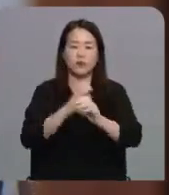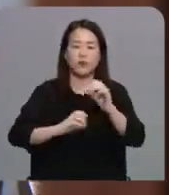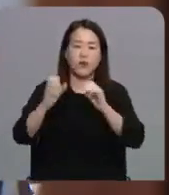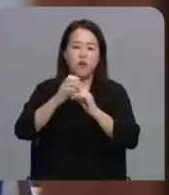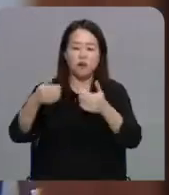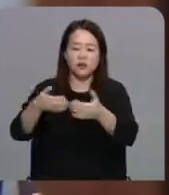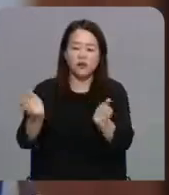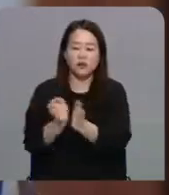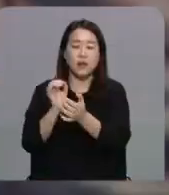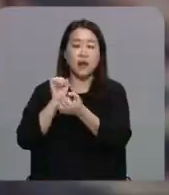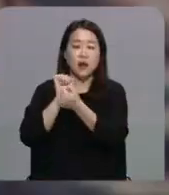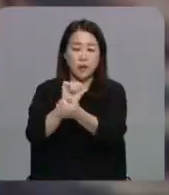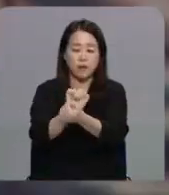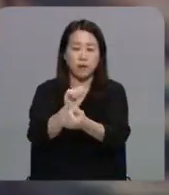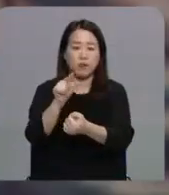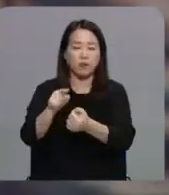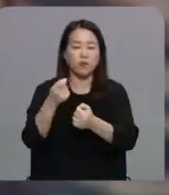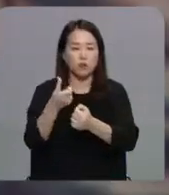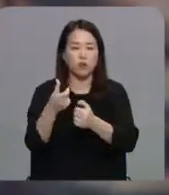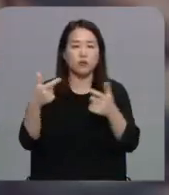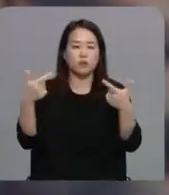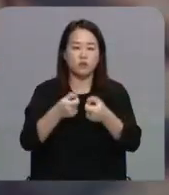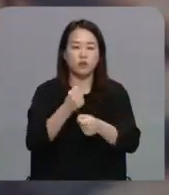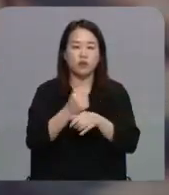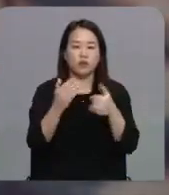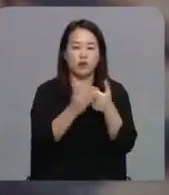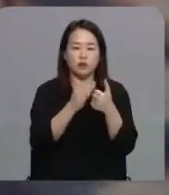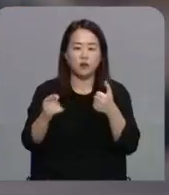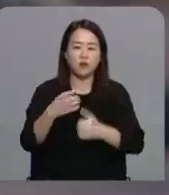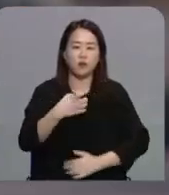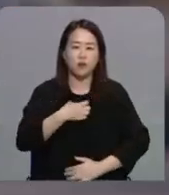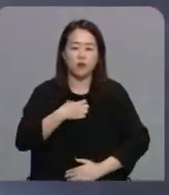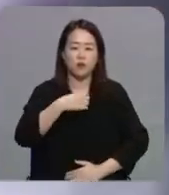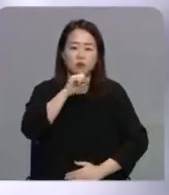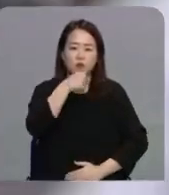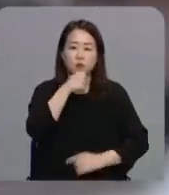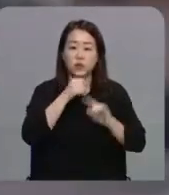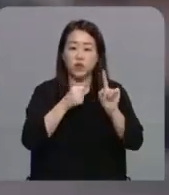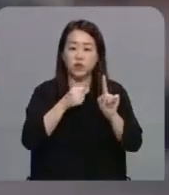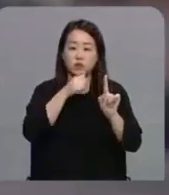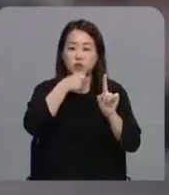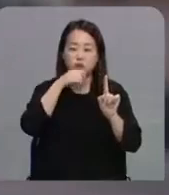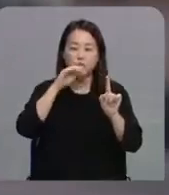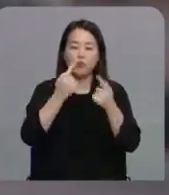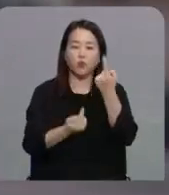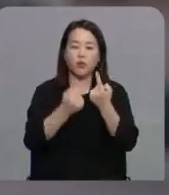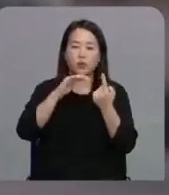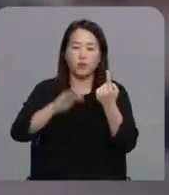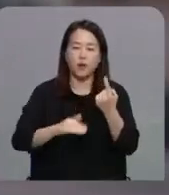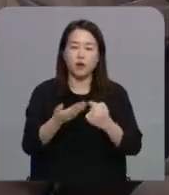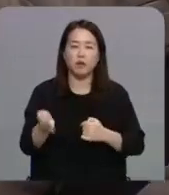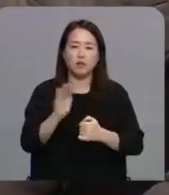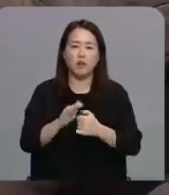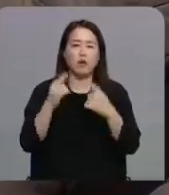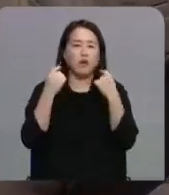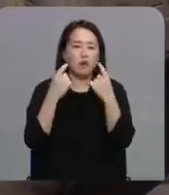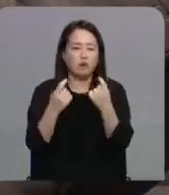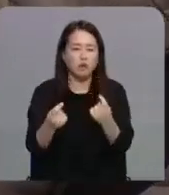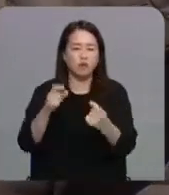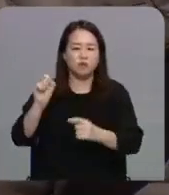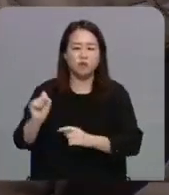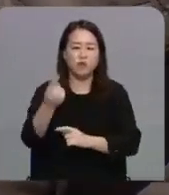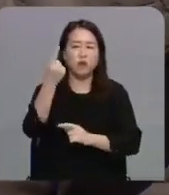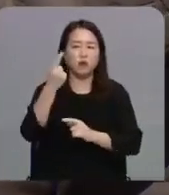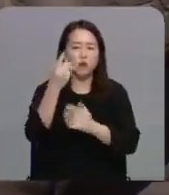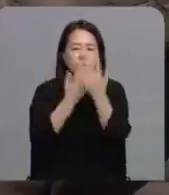감염재생산지수는 위험수치인 1보다 아래로 떨어졌지만 여전히 확진자의 15%가량이 감염 경로가